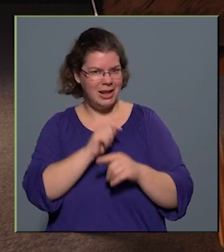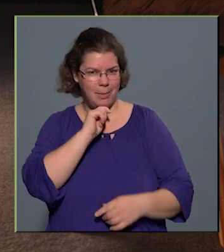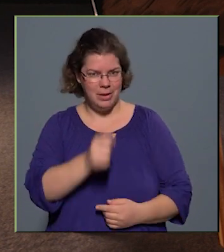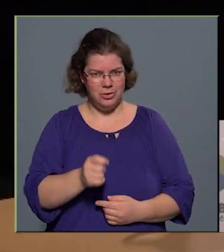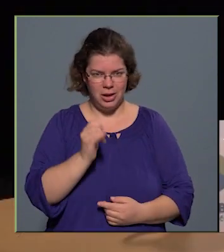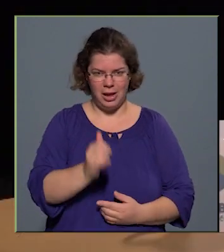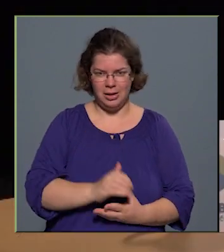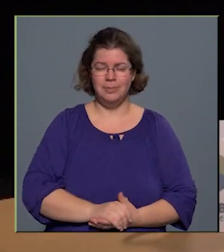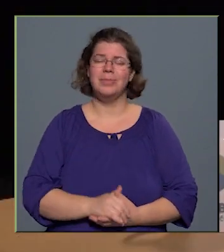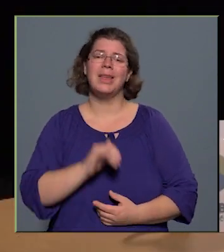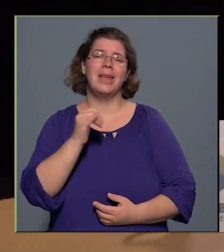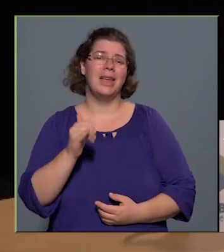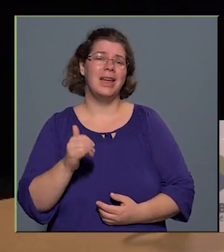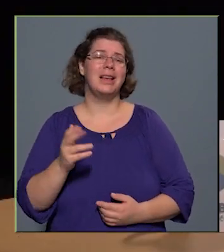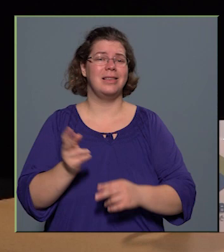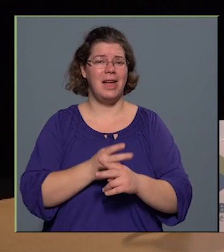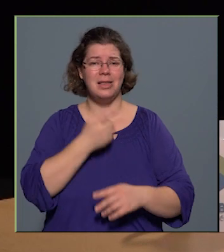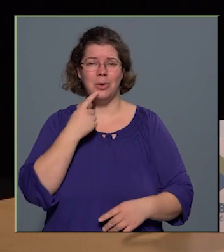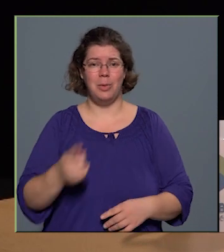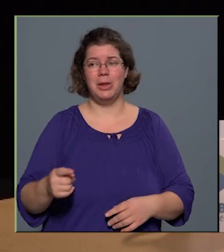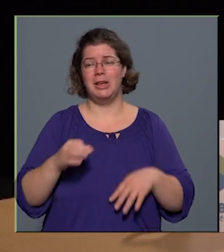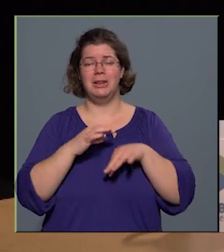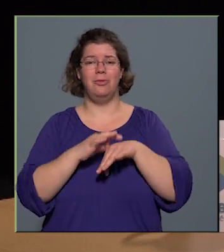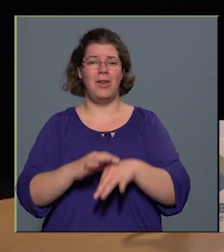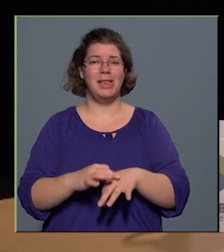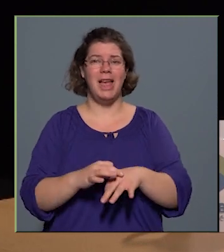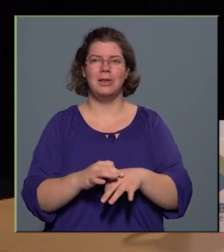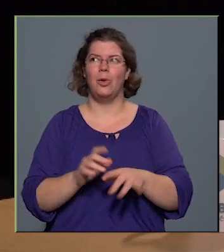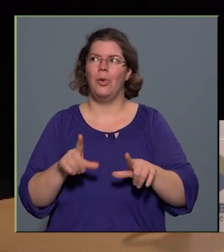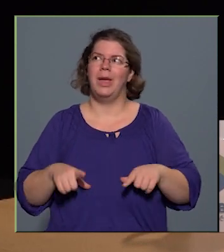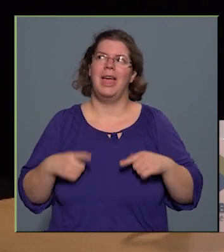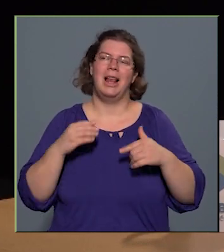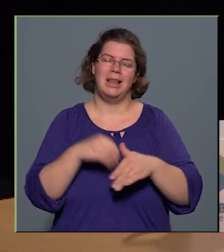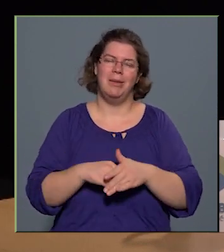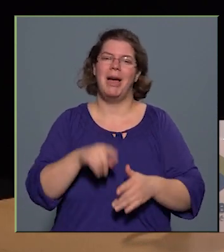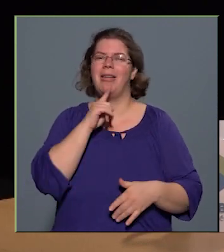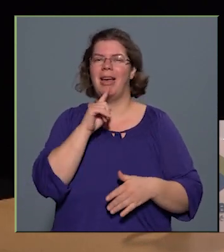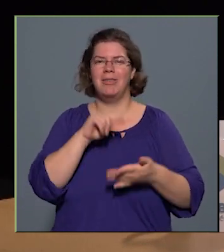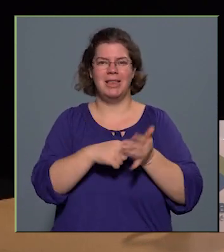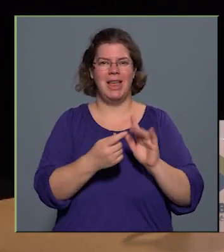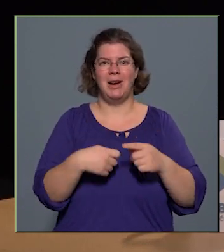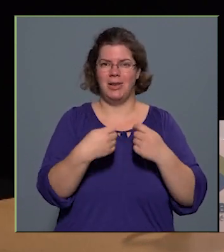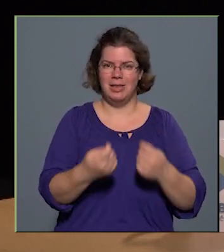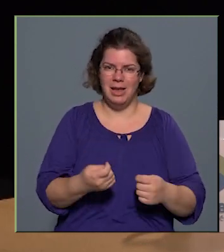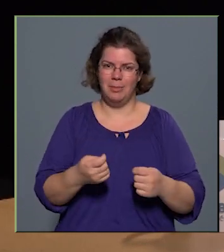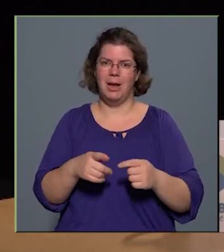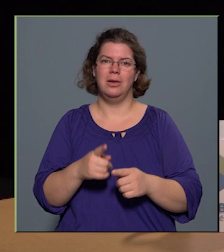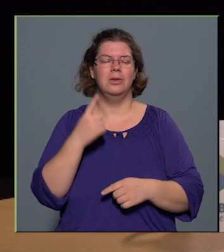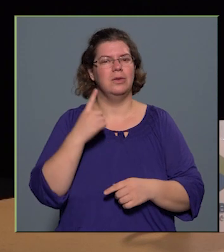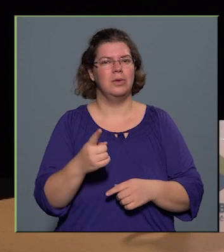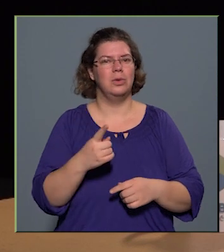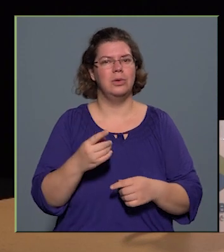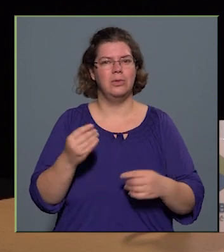igaz-e? Igen, hát ezt szoktam mondani, hogy egy vezető életében kevésszer adatik meg, hogy fel tud